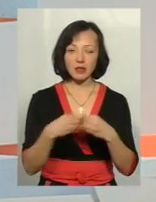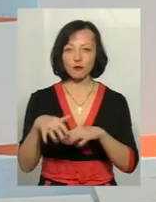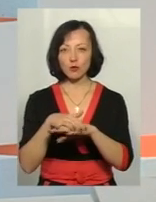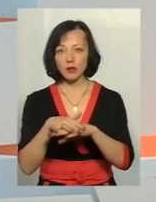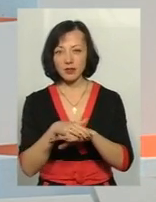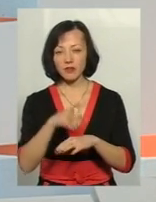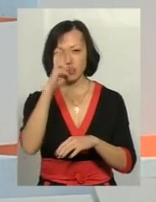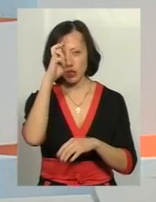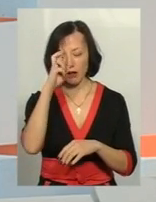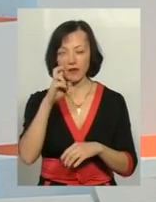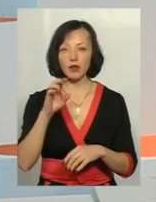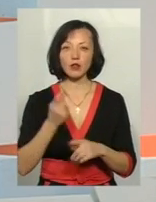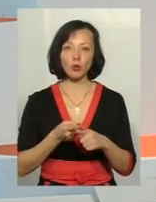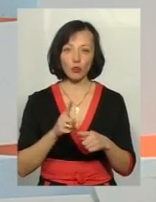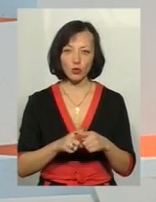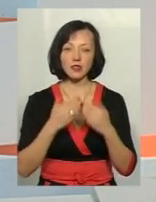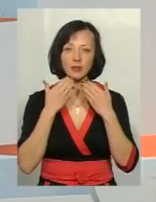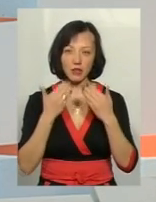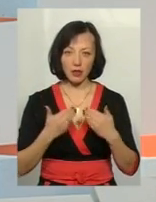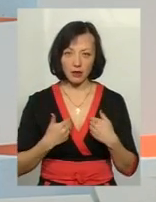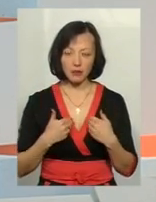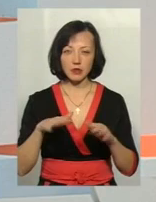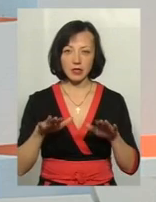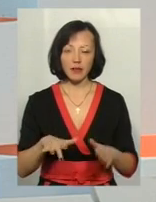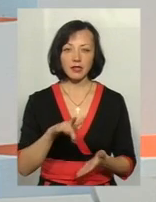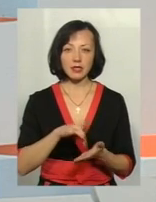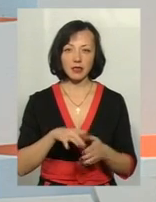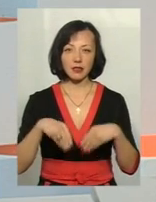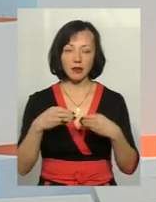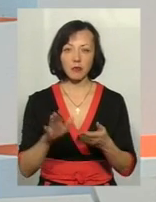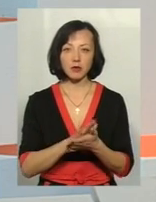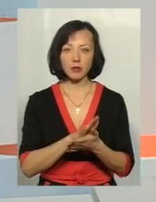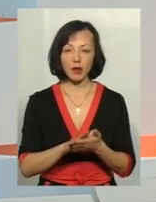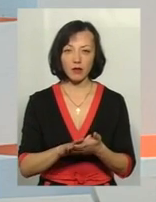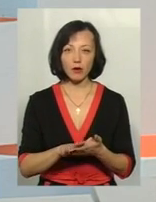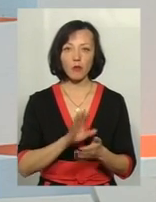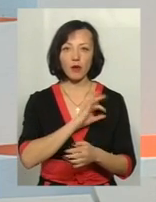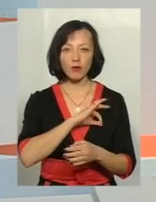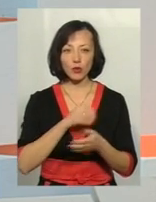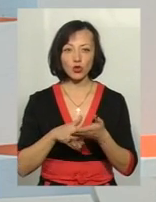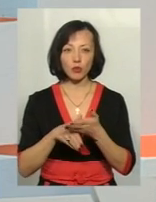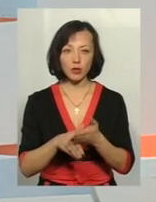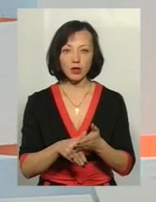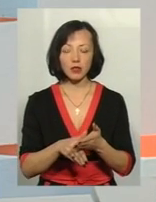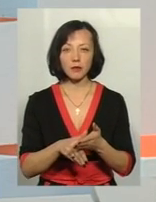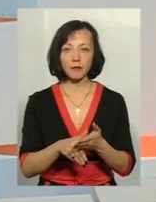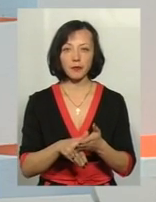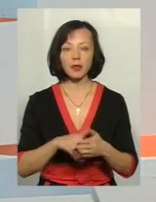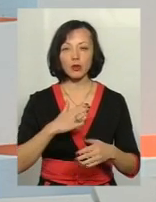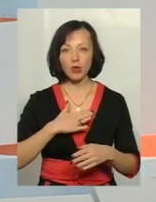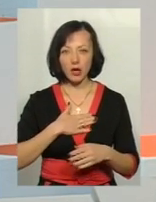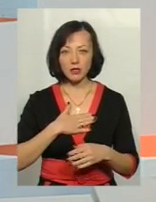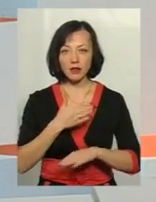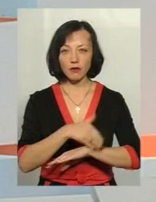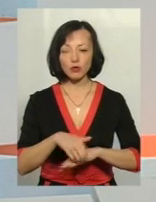суспільстві, і в державі. Тому звертайтеся до місцевих центрів знання безоплатної правової допомоги, зокрема до нас